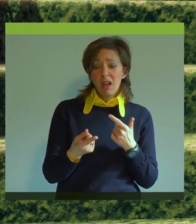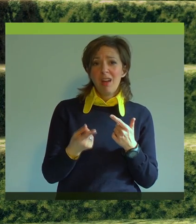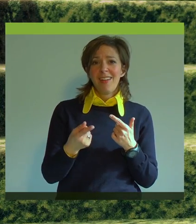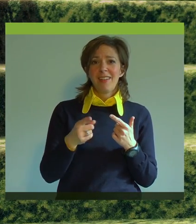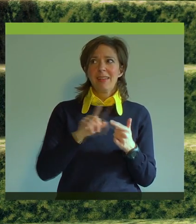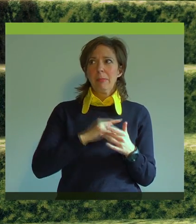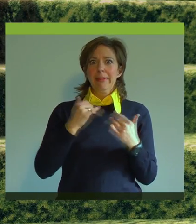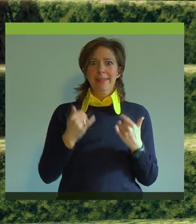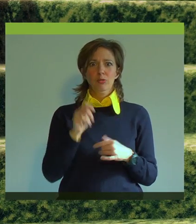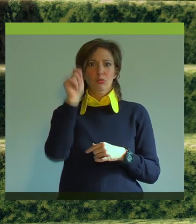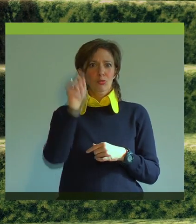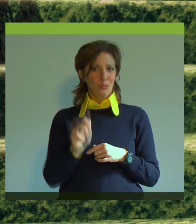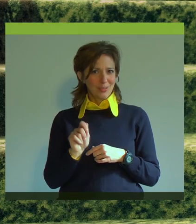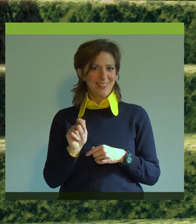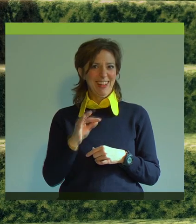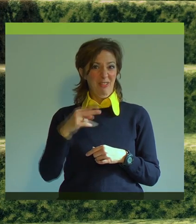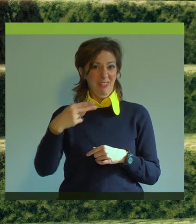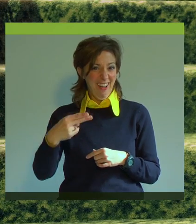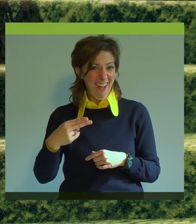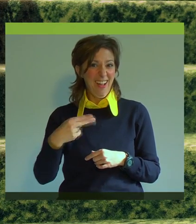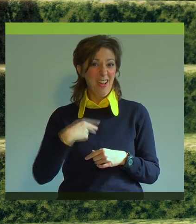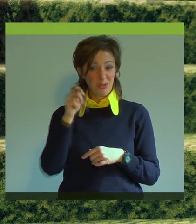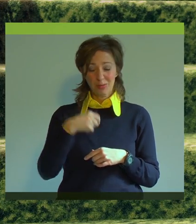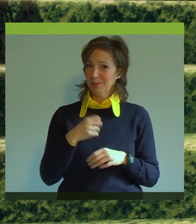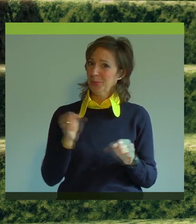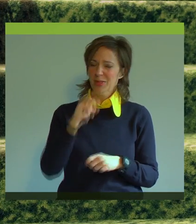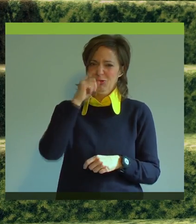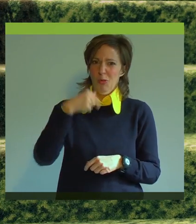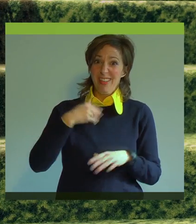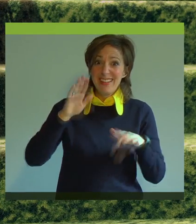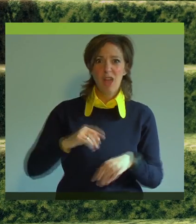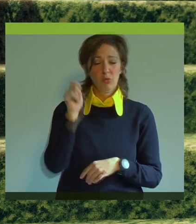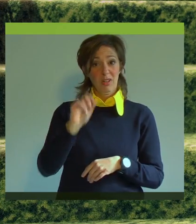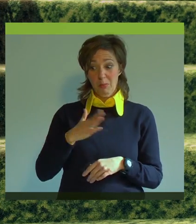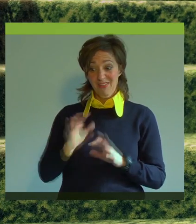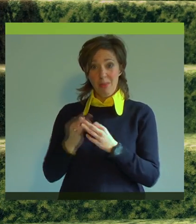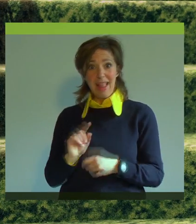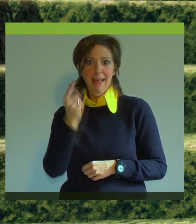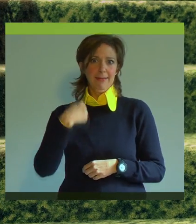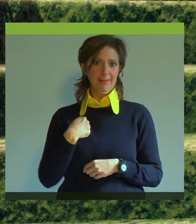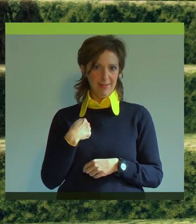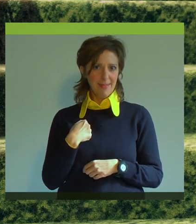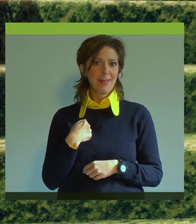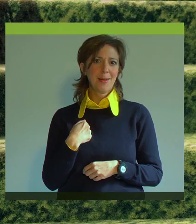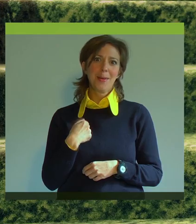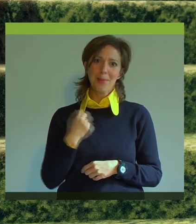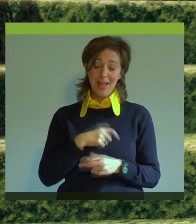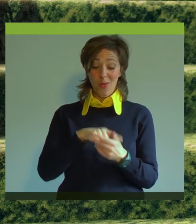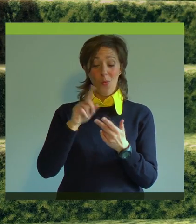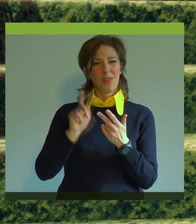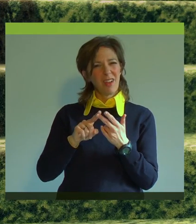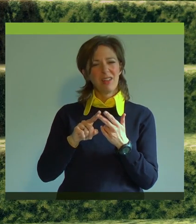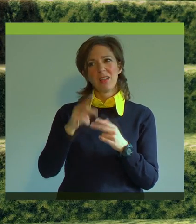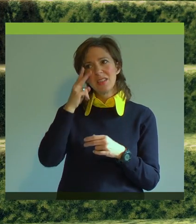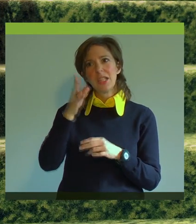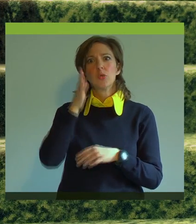zur Studentin, die an der FH ist und einfach total stolz ist, dass sie studieren darf, die erste in der Familie, das